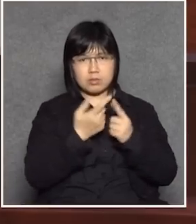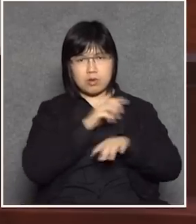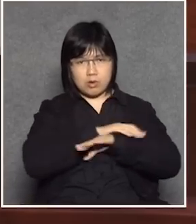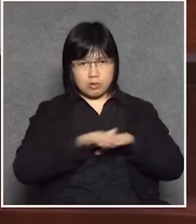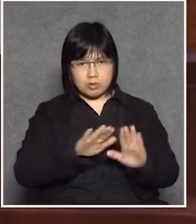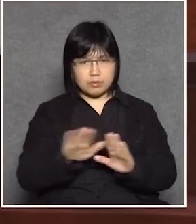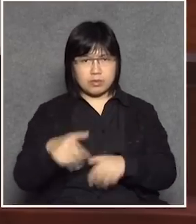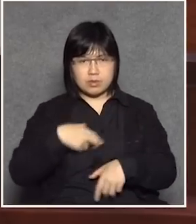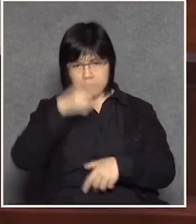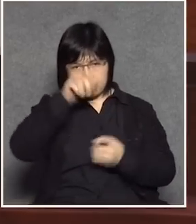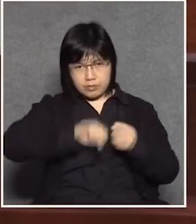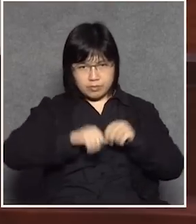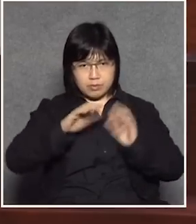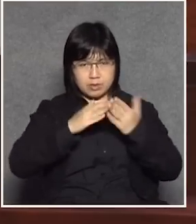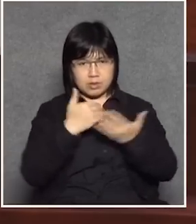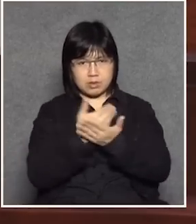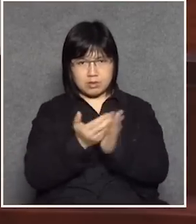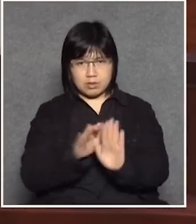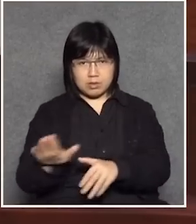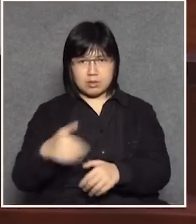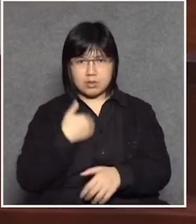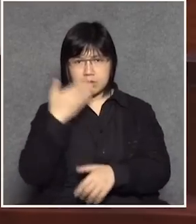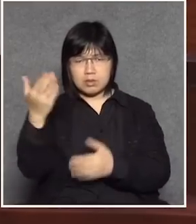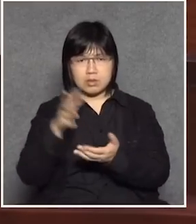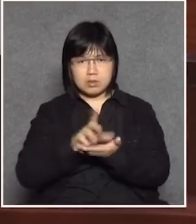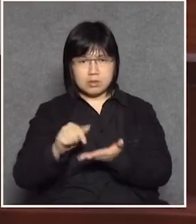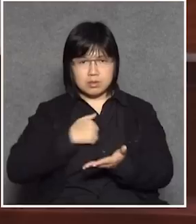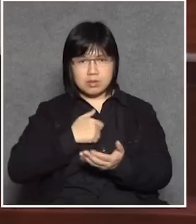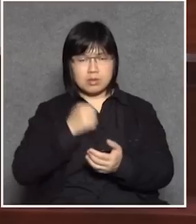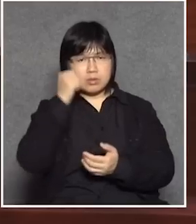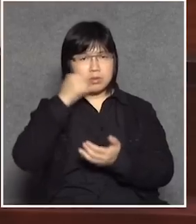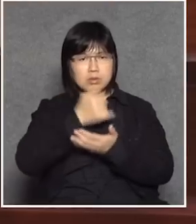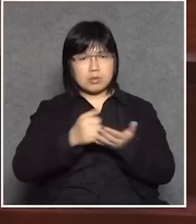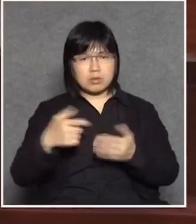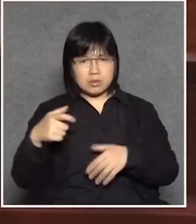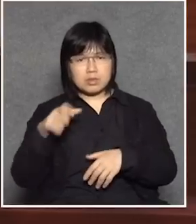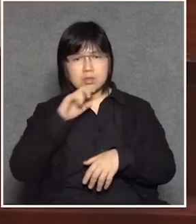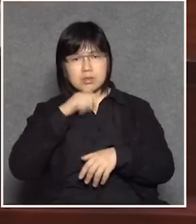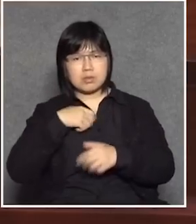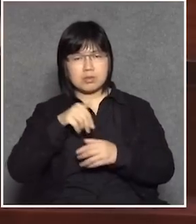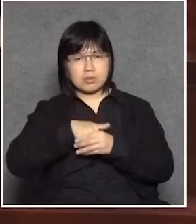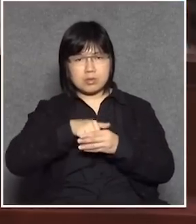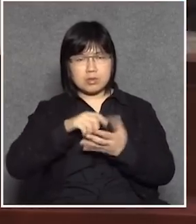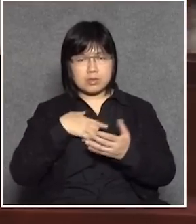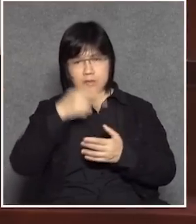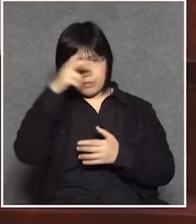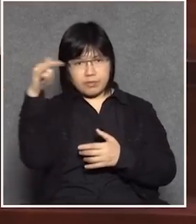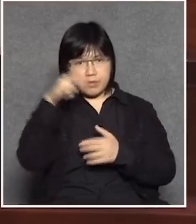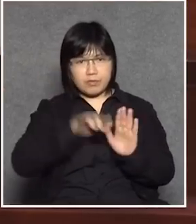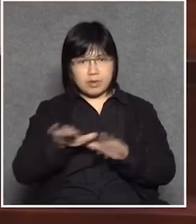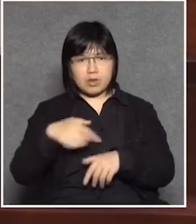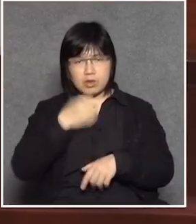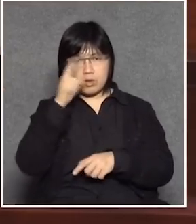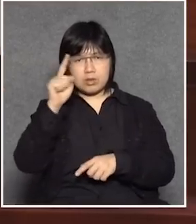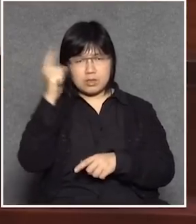政府化驗所,行服務,申訴專員工處,退休金,選舉事務署,政府飛行服務隊,香港天文台,